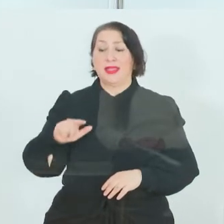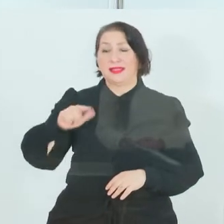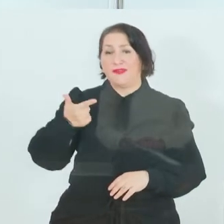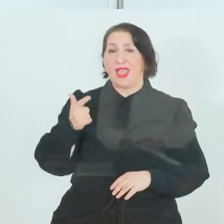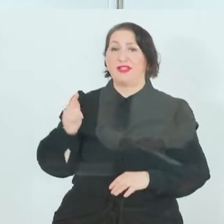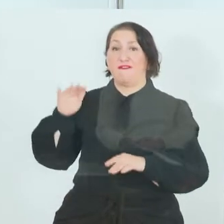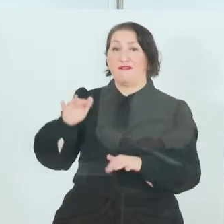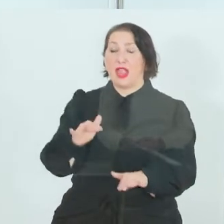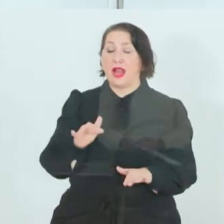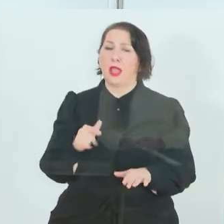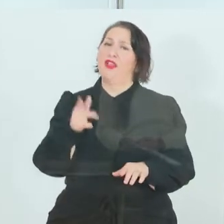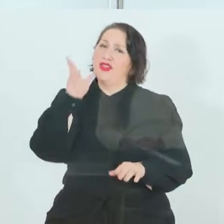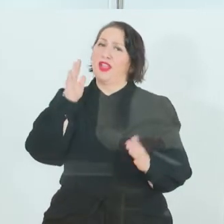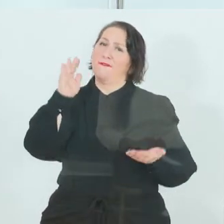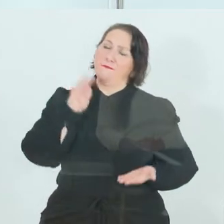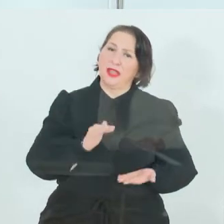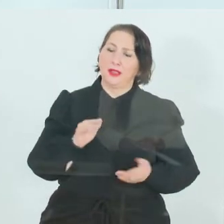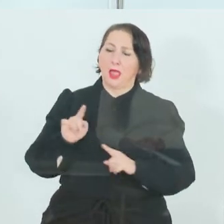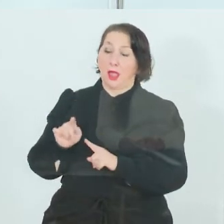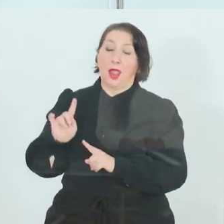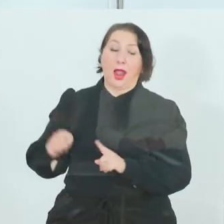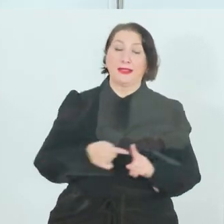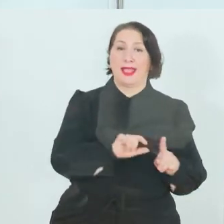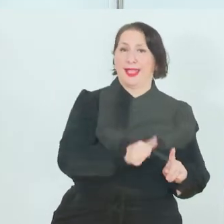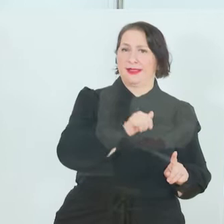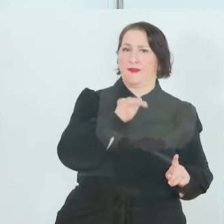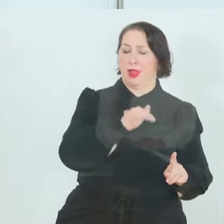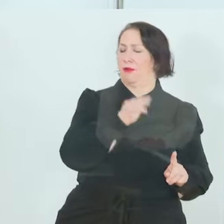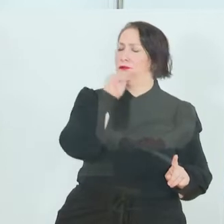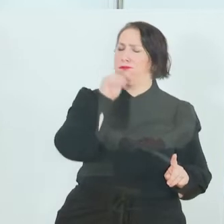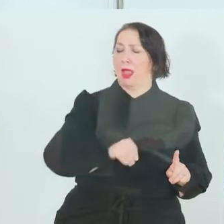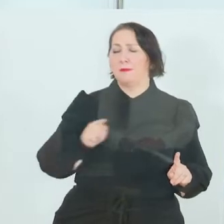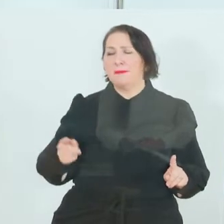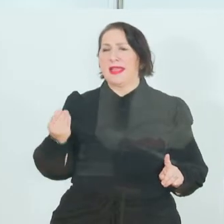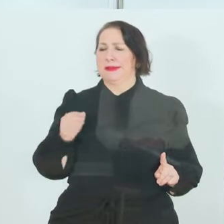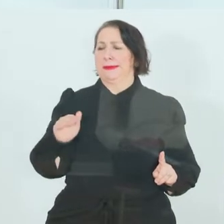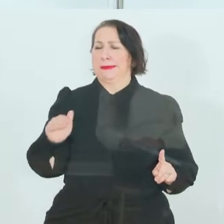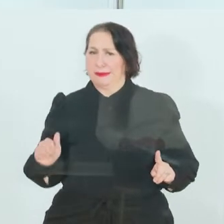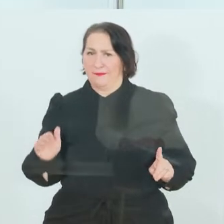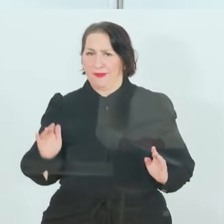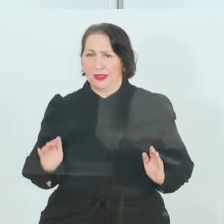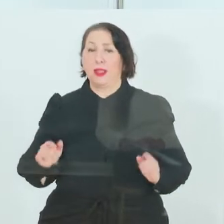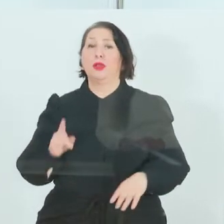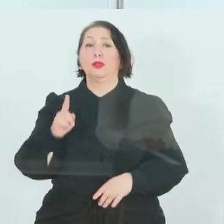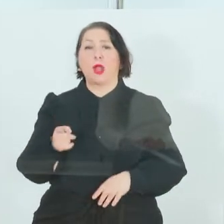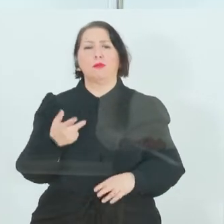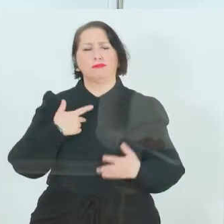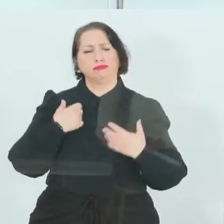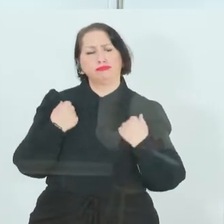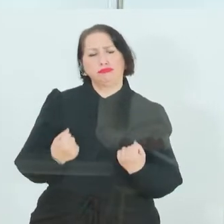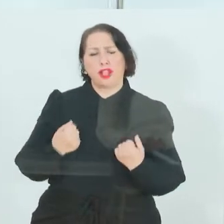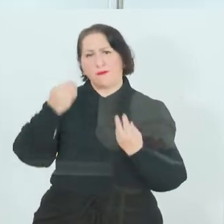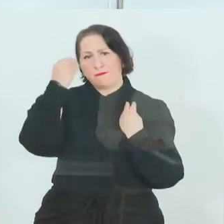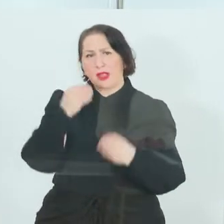geringer sein als jene der ersten Welle. Unsere Zuversicht kann sich aber darauf stützen, dass wir starke